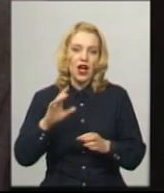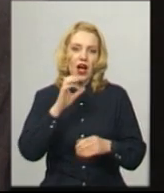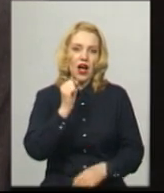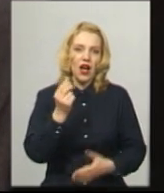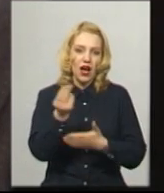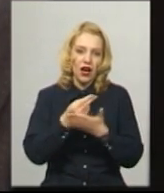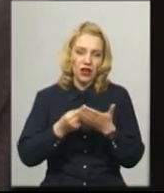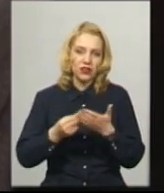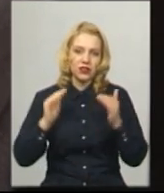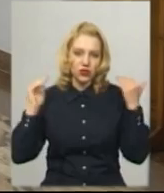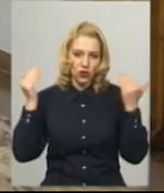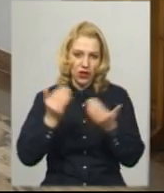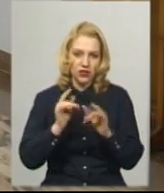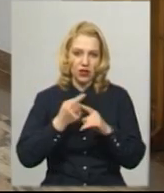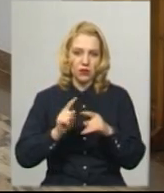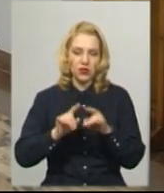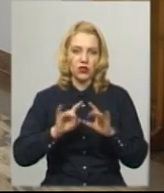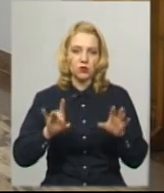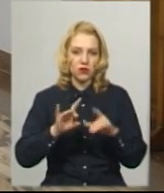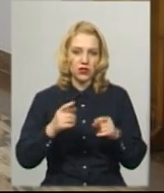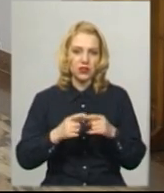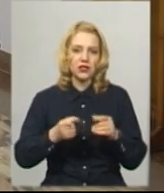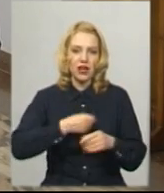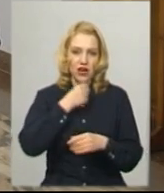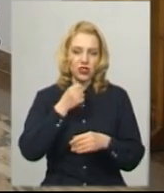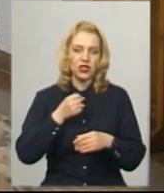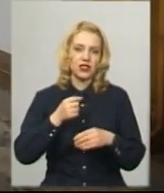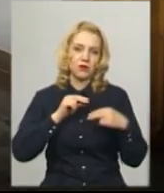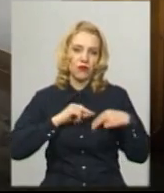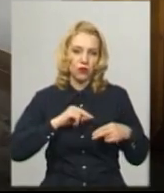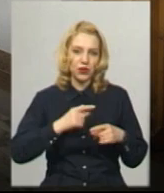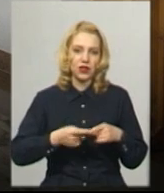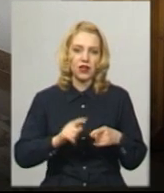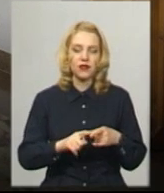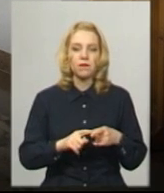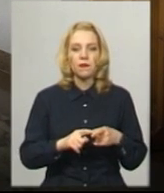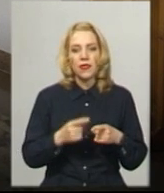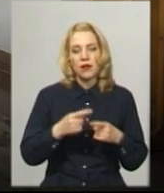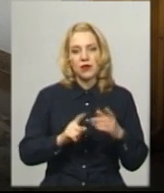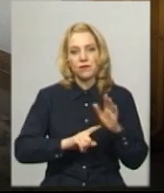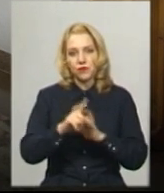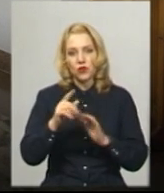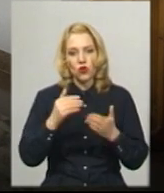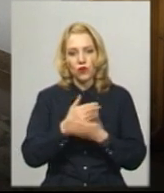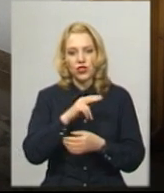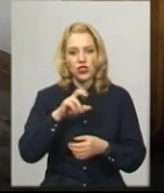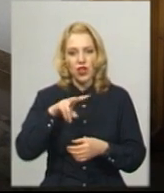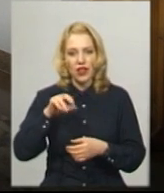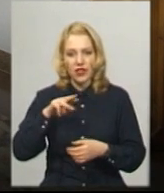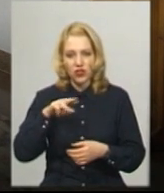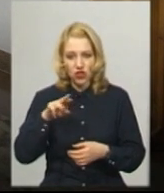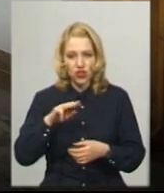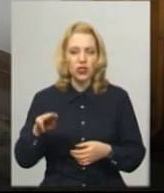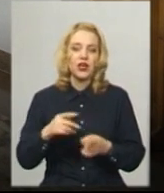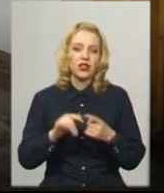співробітниця Ольга Нікітіна. Ми запускаємо новий челендж, він називається арт-ізоляція, і ми звертаємося в першу чергу до наших